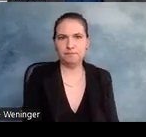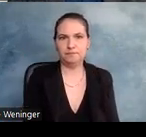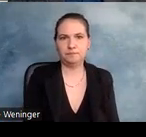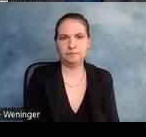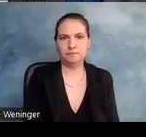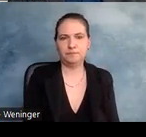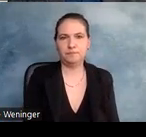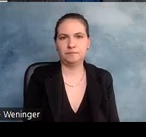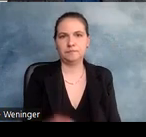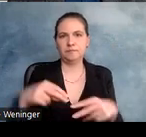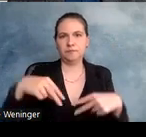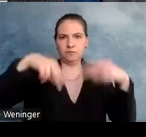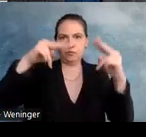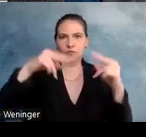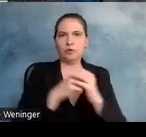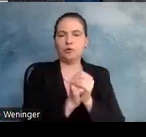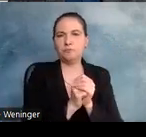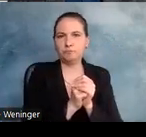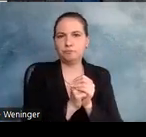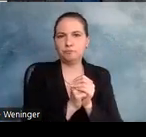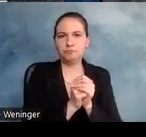Dann gehen wir zurück auf die oberste Ebene.